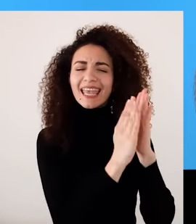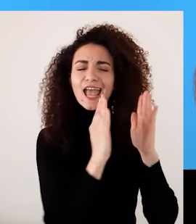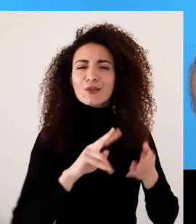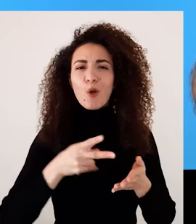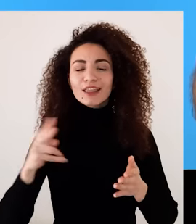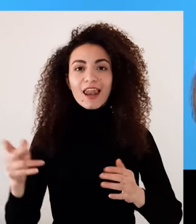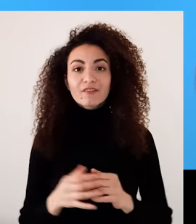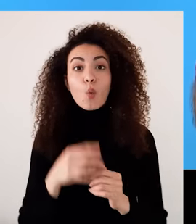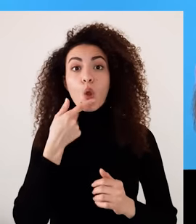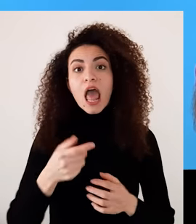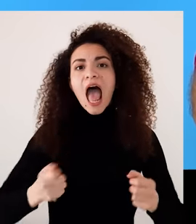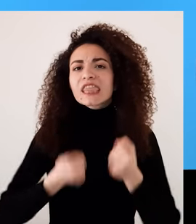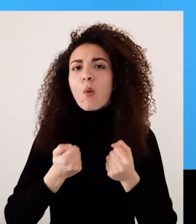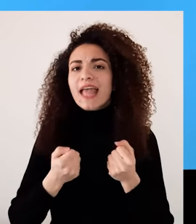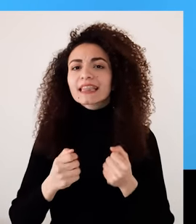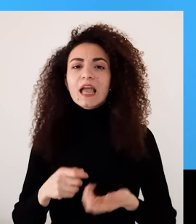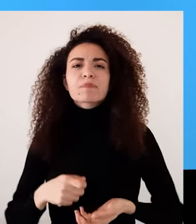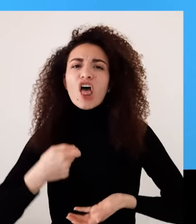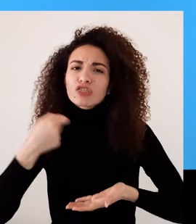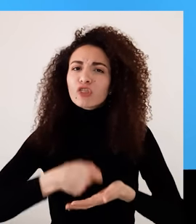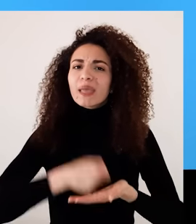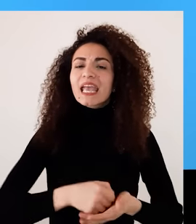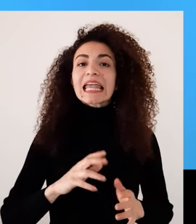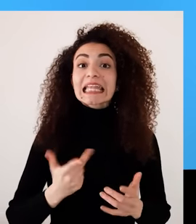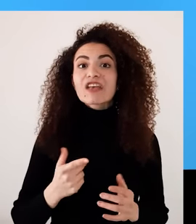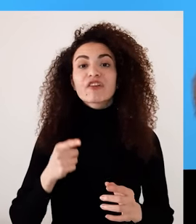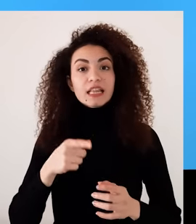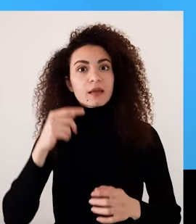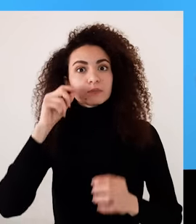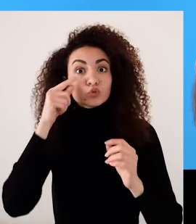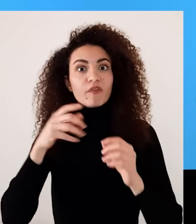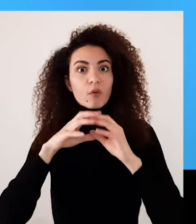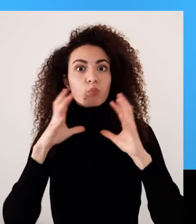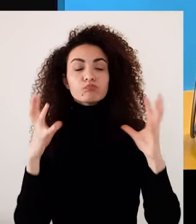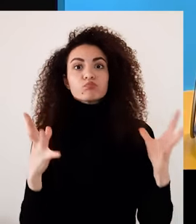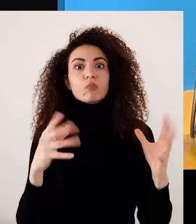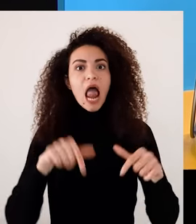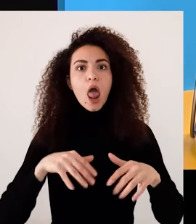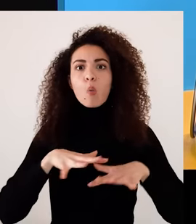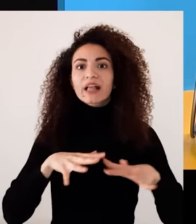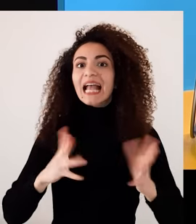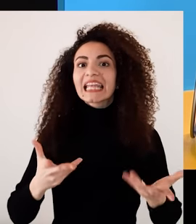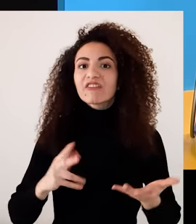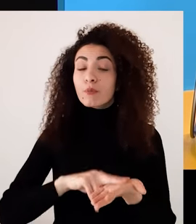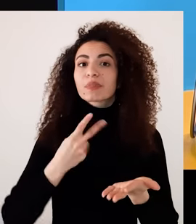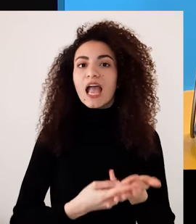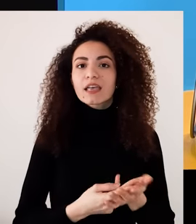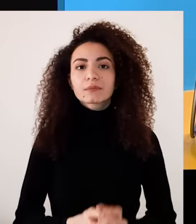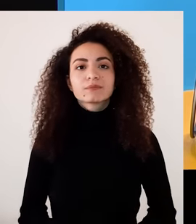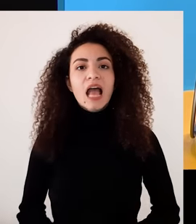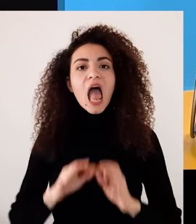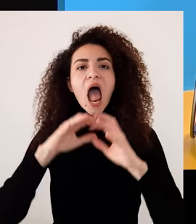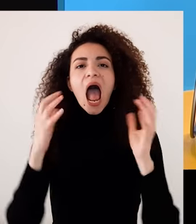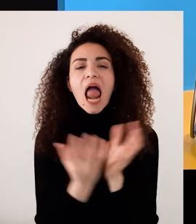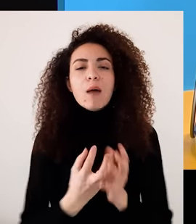واقترحنا عدة أدوات عملية حتى يكون عندك نظرة شمولية للواعي اللي عم تعيش فيه عالمك الداخلي بالدرجة الأولى